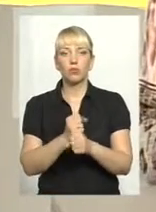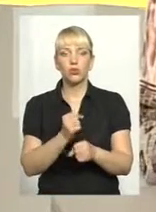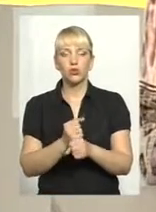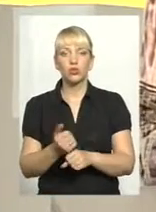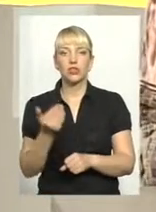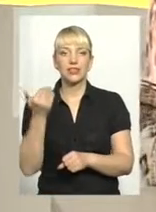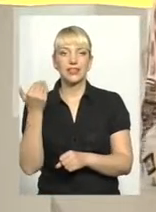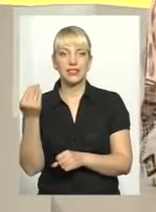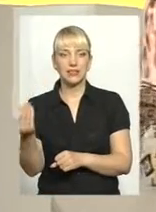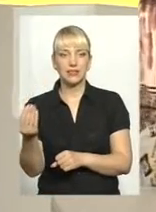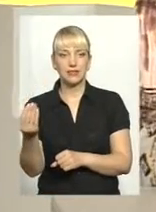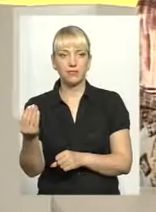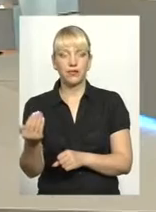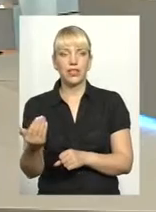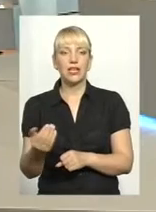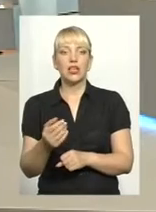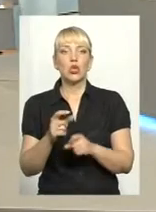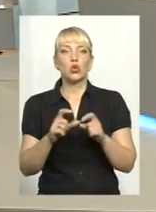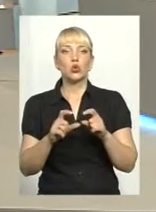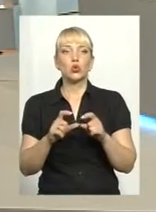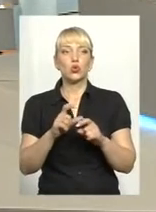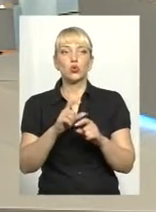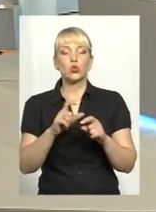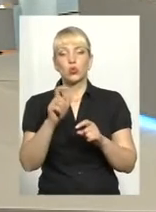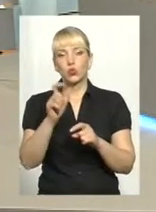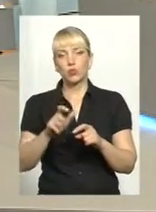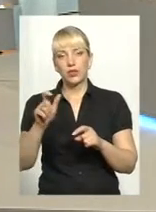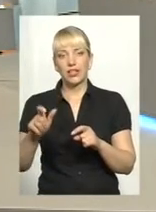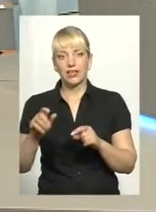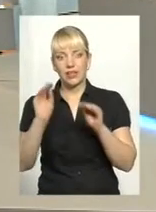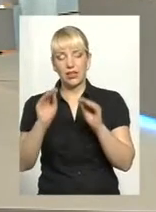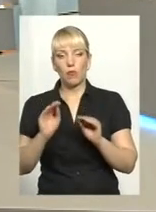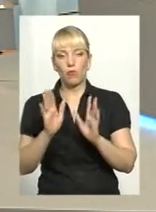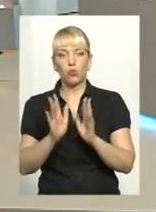суб'єкти декларування, будуть перевіряти